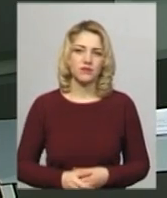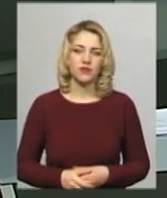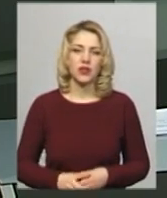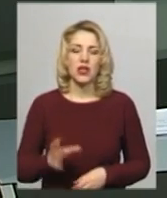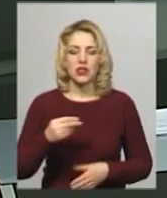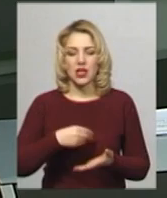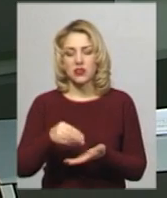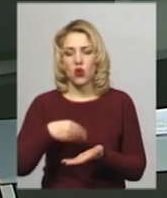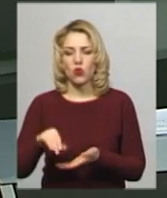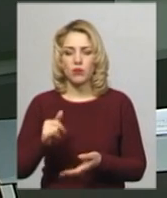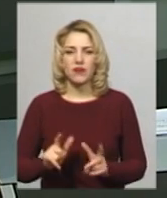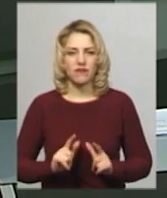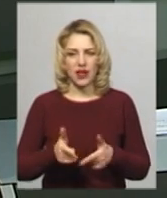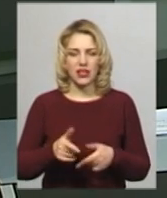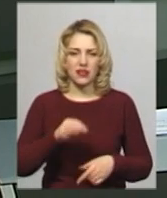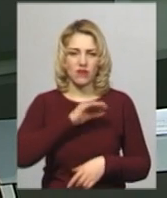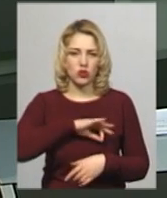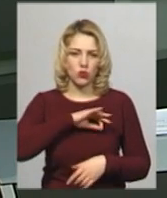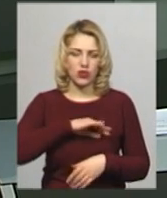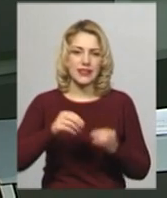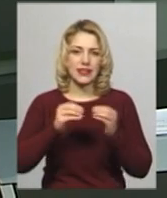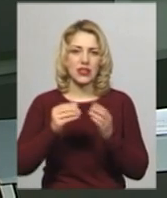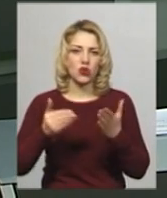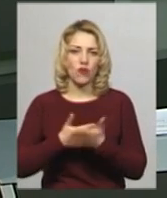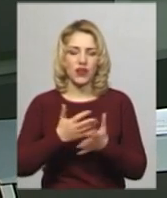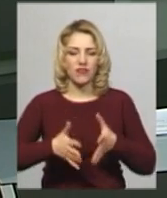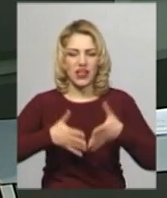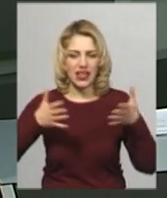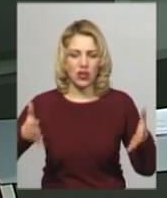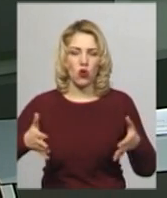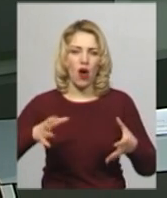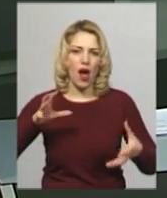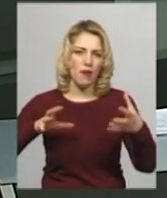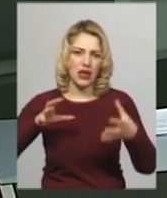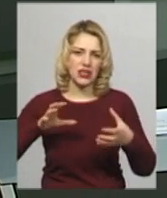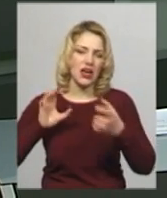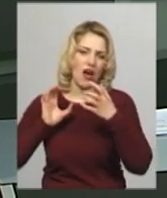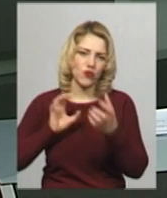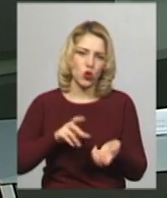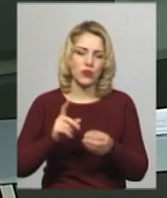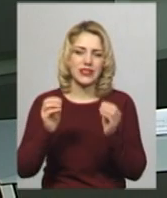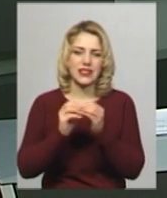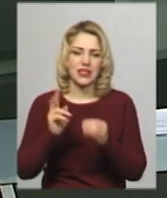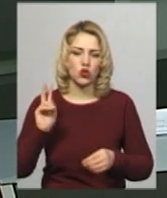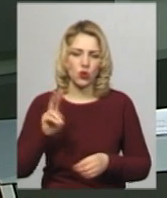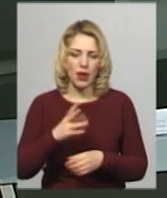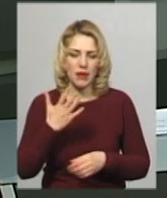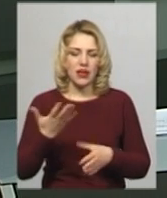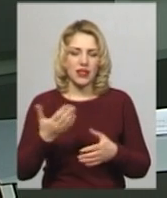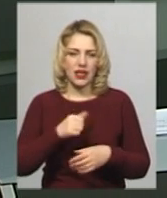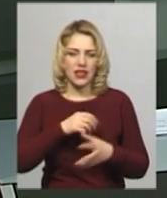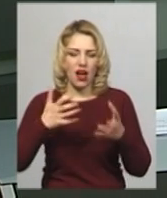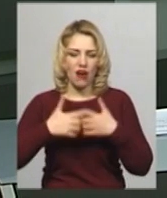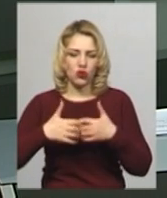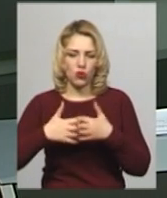На закупівлю та введення в експлуатацію 10 нових великогабаритних автобусів та 10 тролейбусів, 5 з яких на автономному ходу